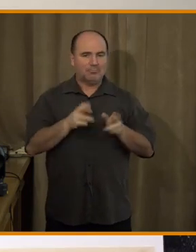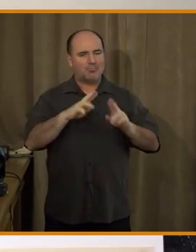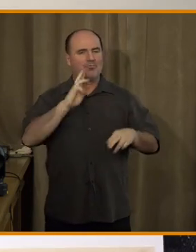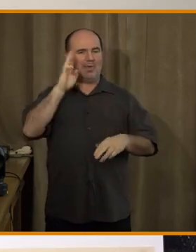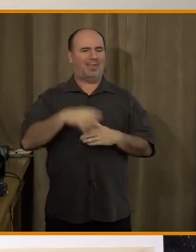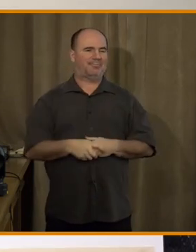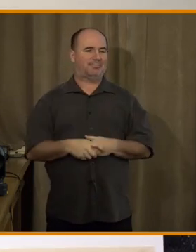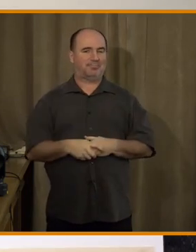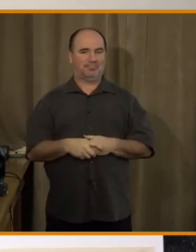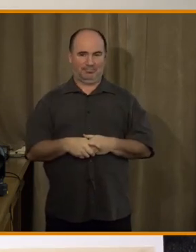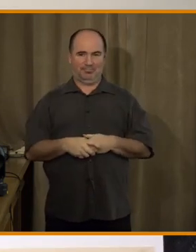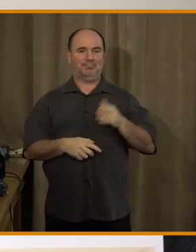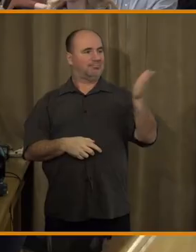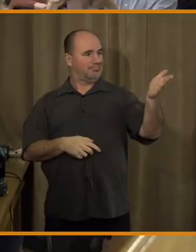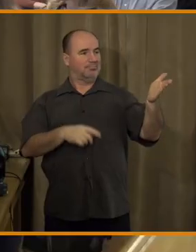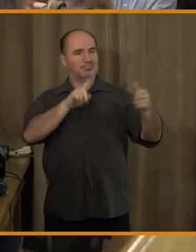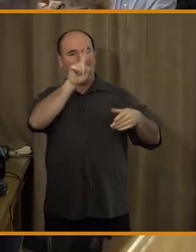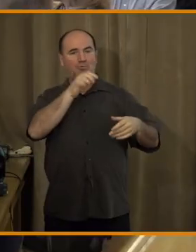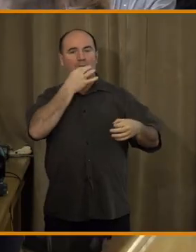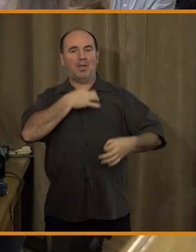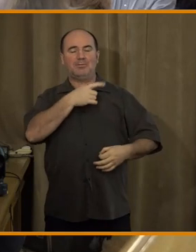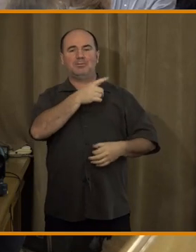Pokud tomu... Děkuju, výborně.